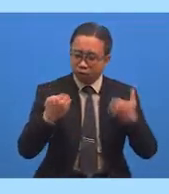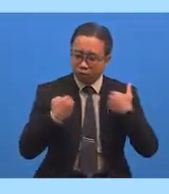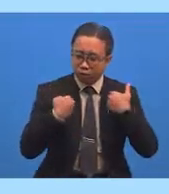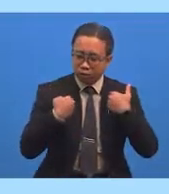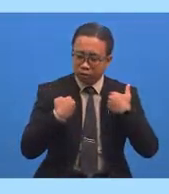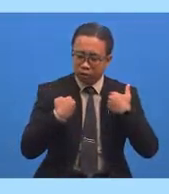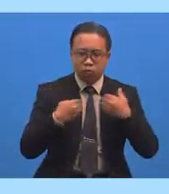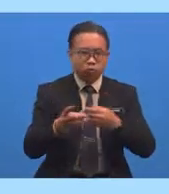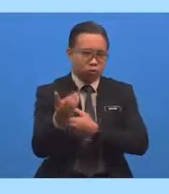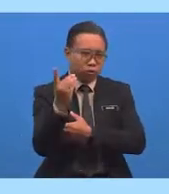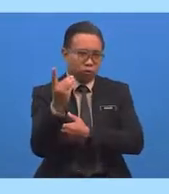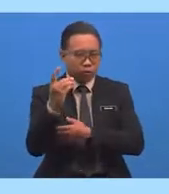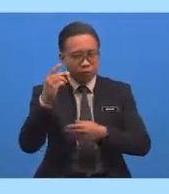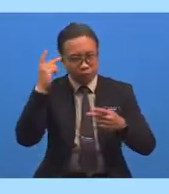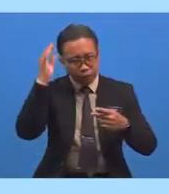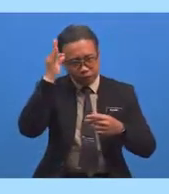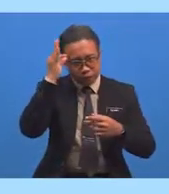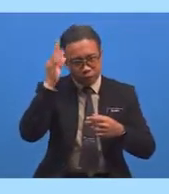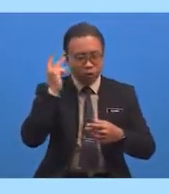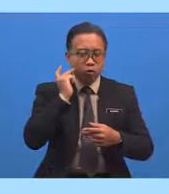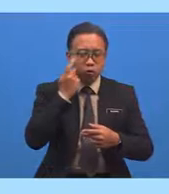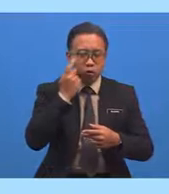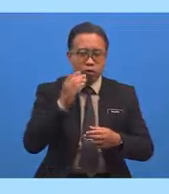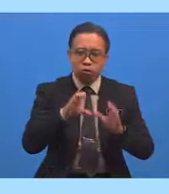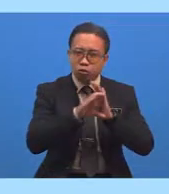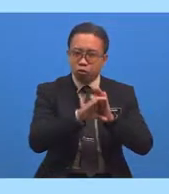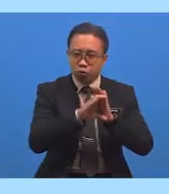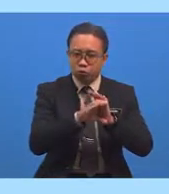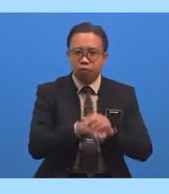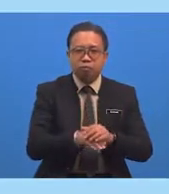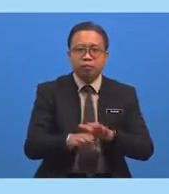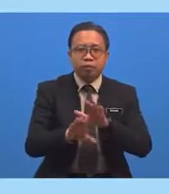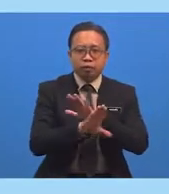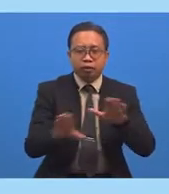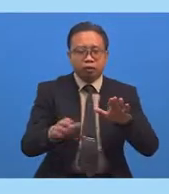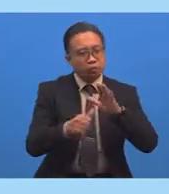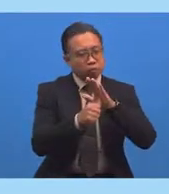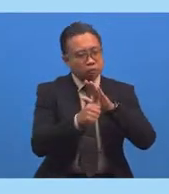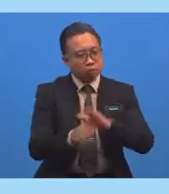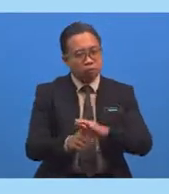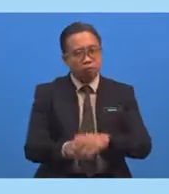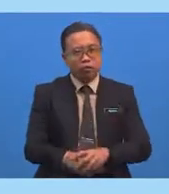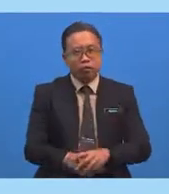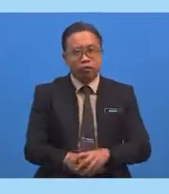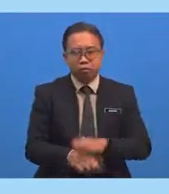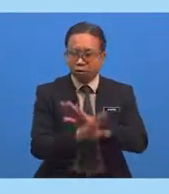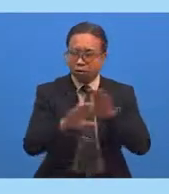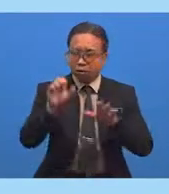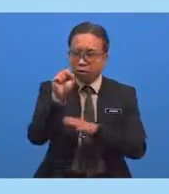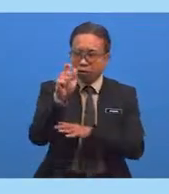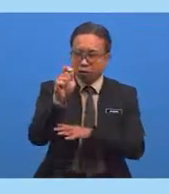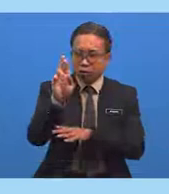Daya Pemikiran Yang Kuat Contohnya Tidak Tertekan Tidak Stres